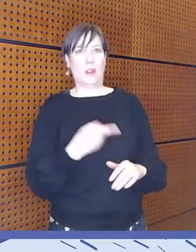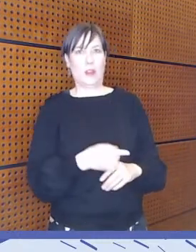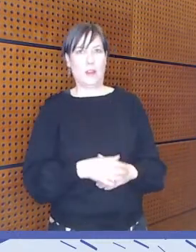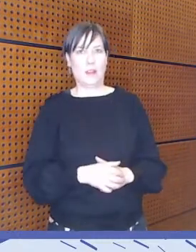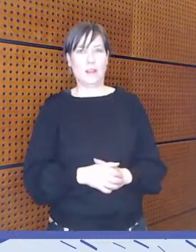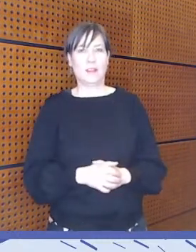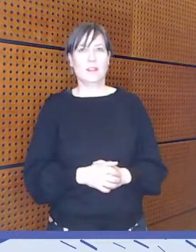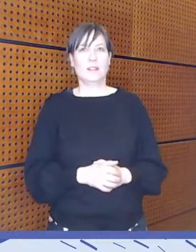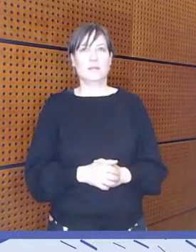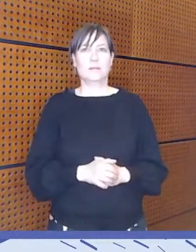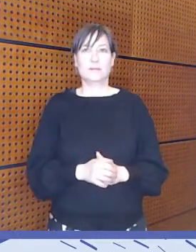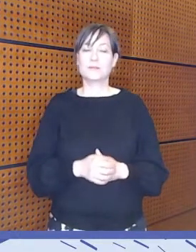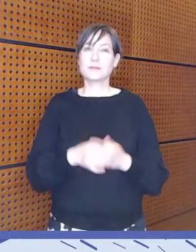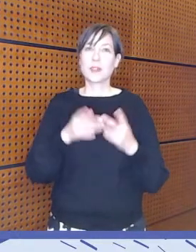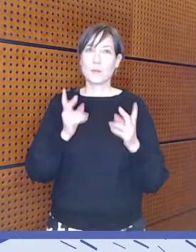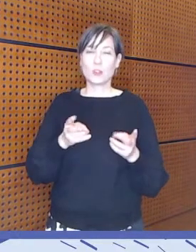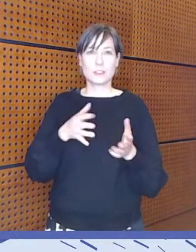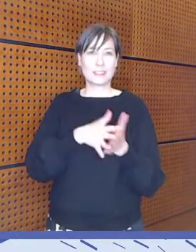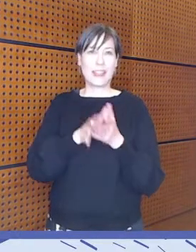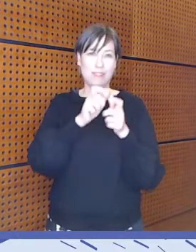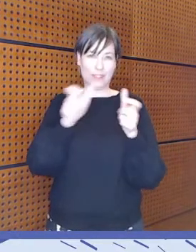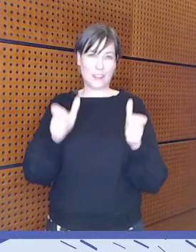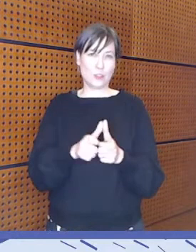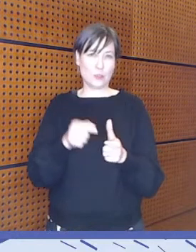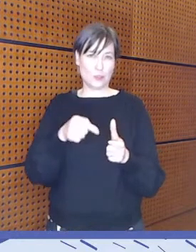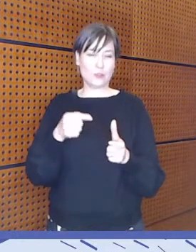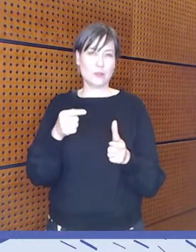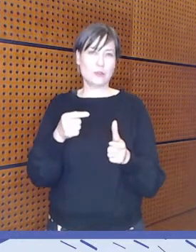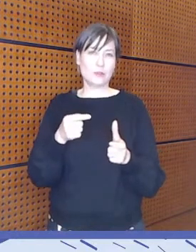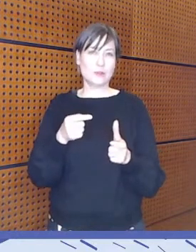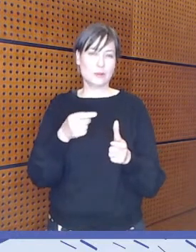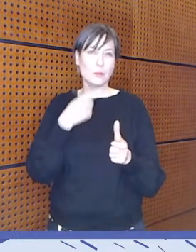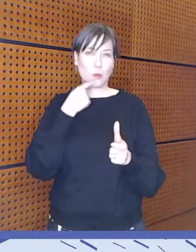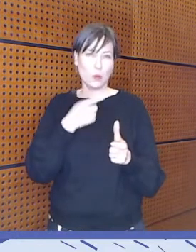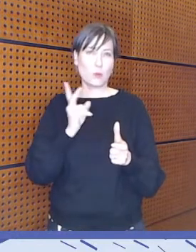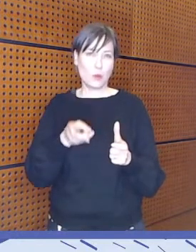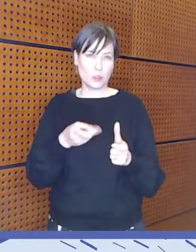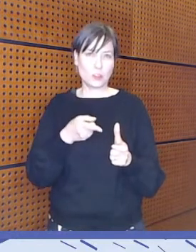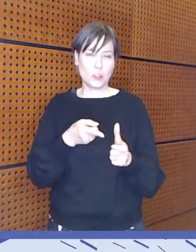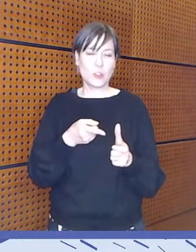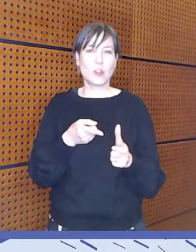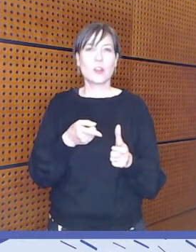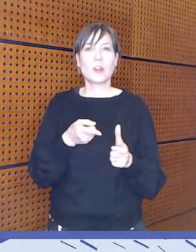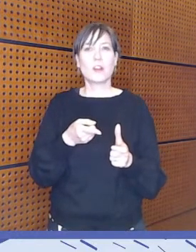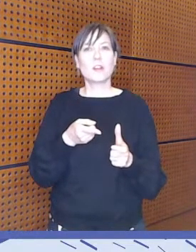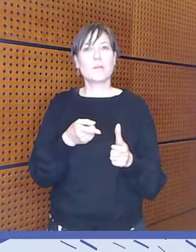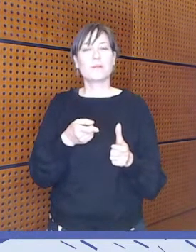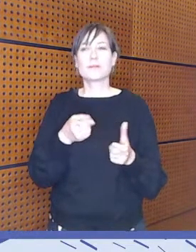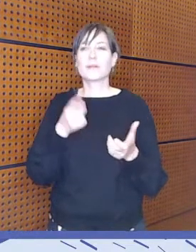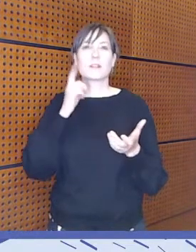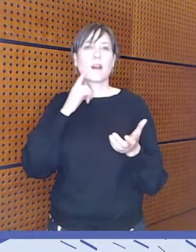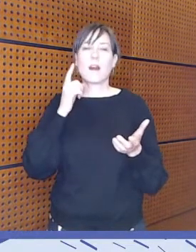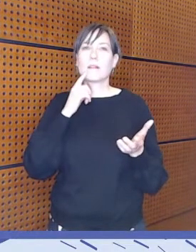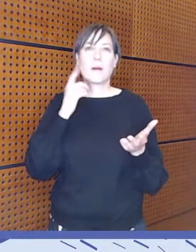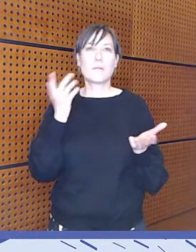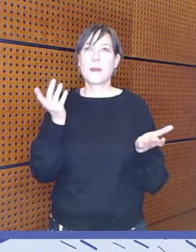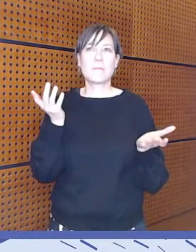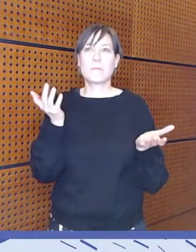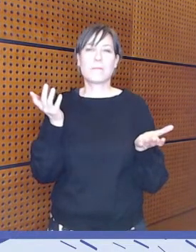Myöskin tässä selvityksessä puhutaan siitä, että aina ei välttämättä